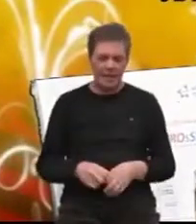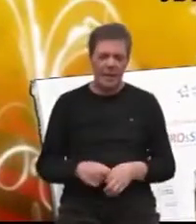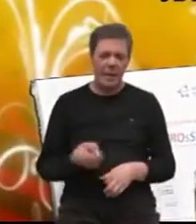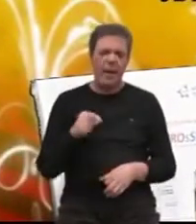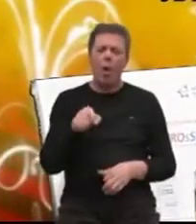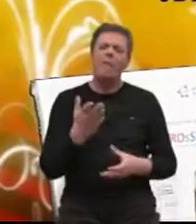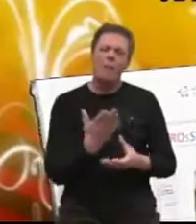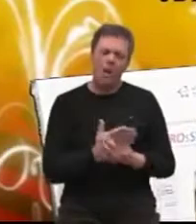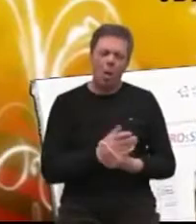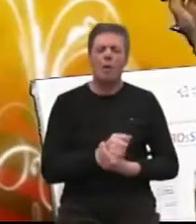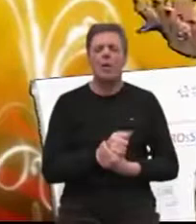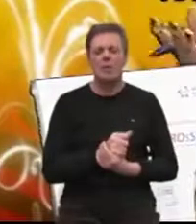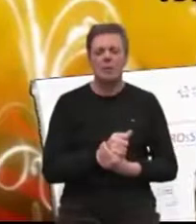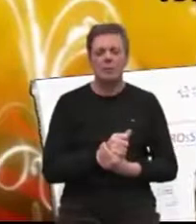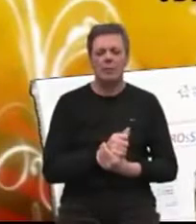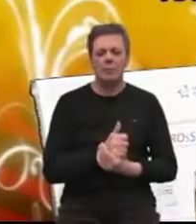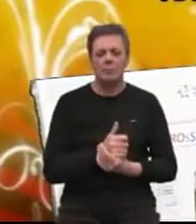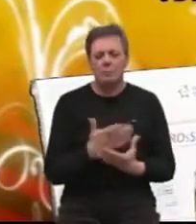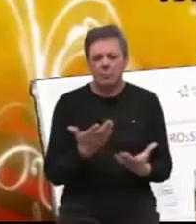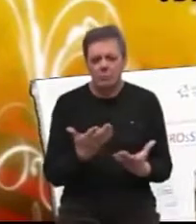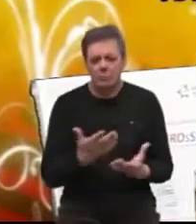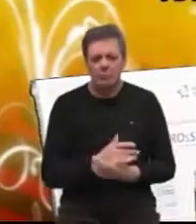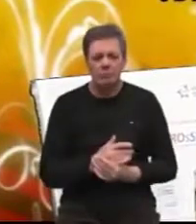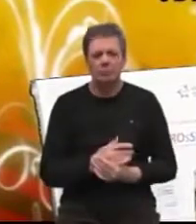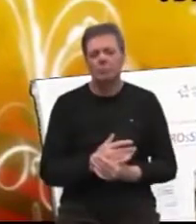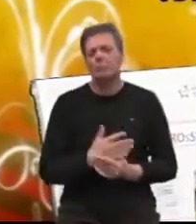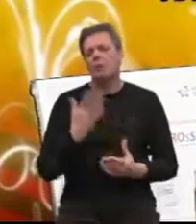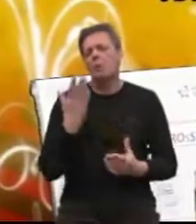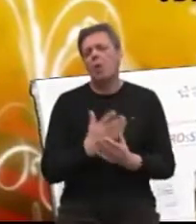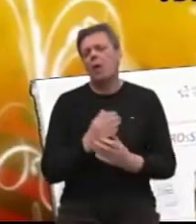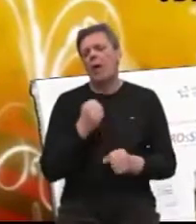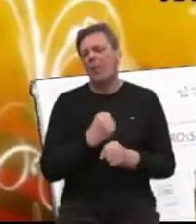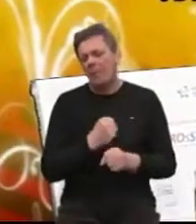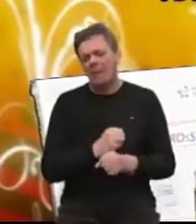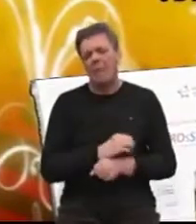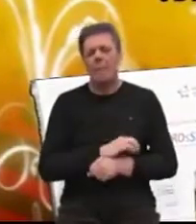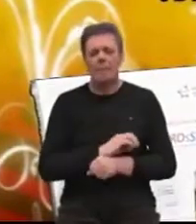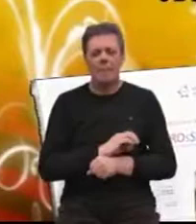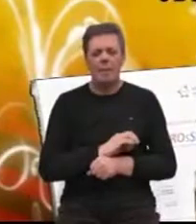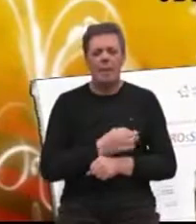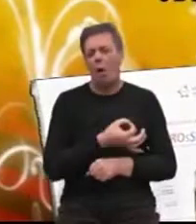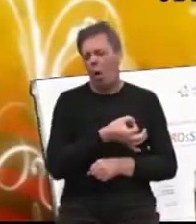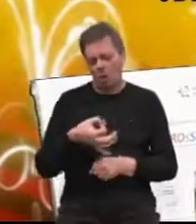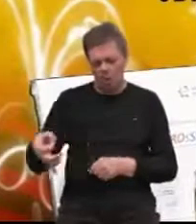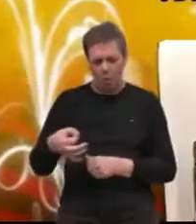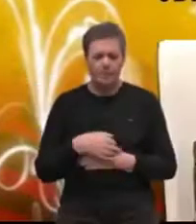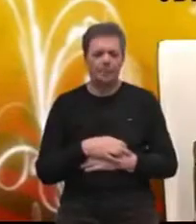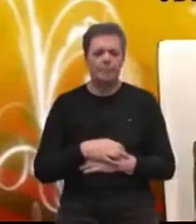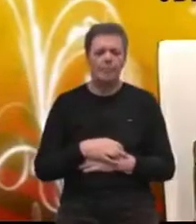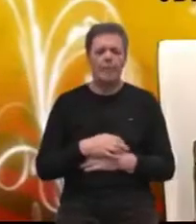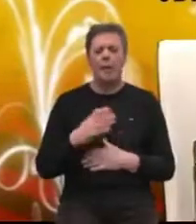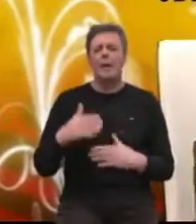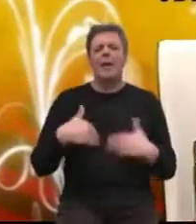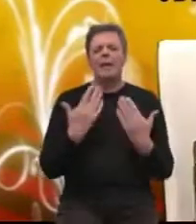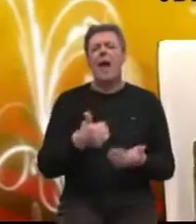prilog je, kako je napravljen ovaj prilog? Ja mislim da je prilog napravljen, upravo sam to htjela komentirati, da je prilog napravljen odlično, jer je